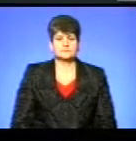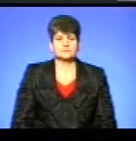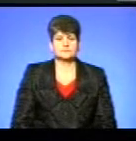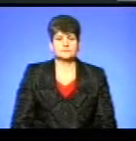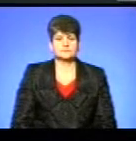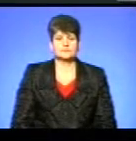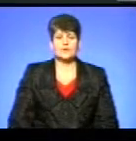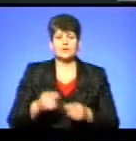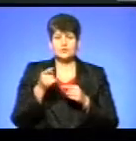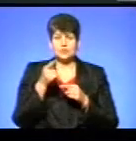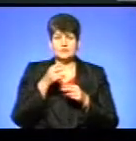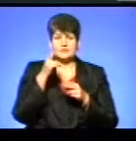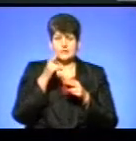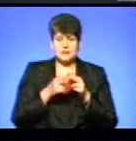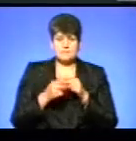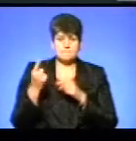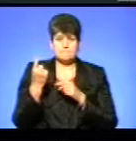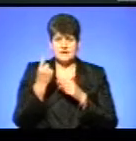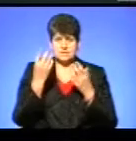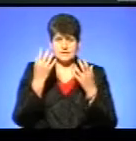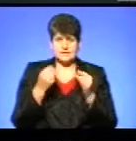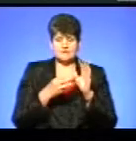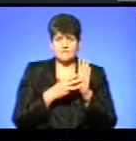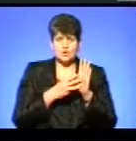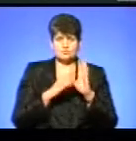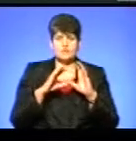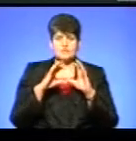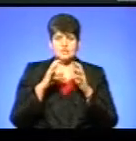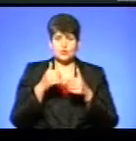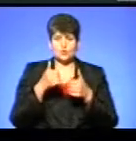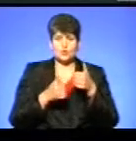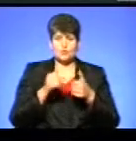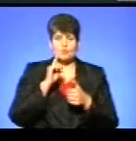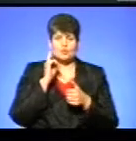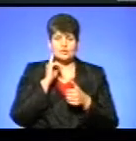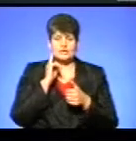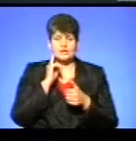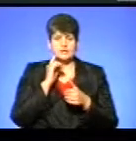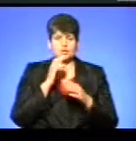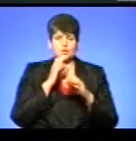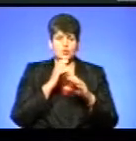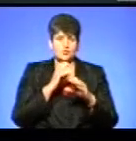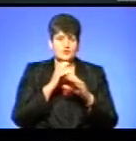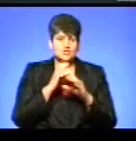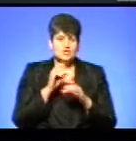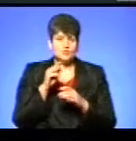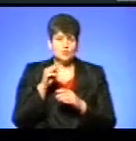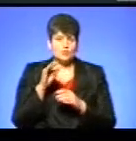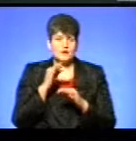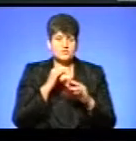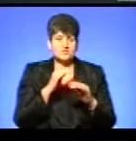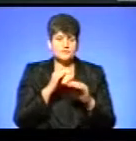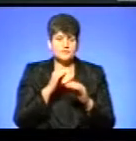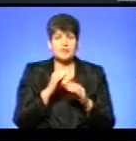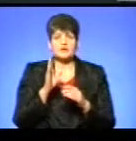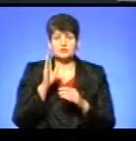У Тернополі завершився перший день восьмого міжнародного конкурсу молодих трубачів і валторністів імені Мирона Старовецького.